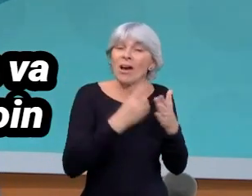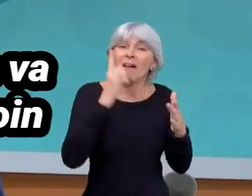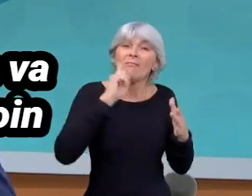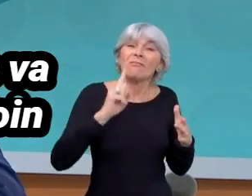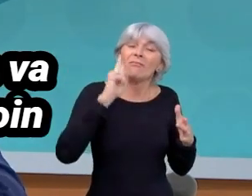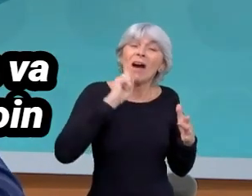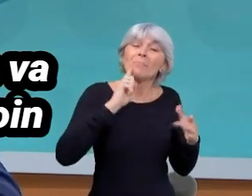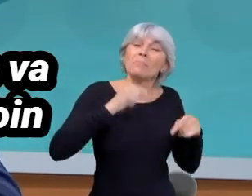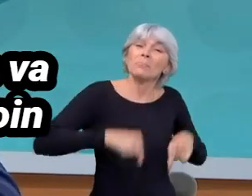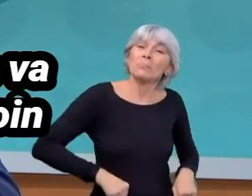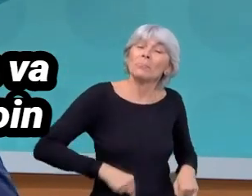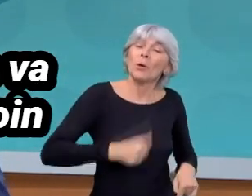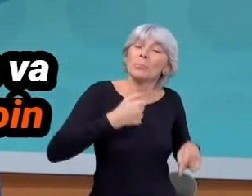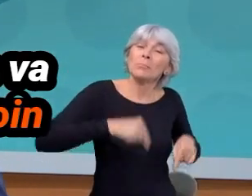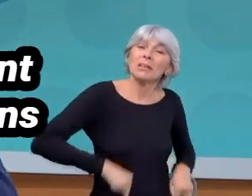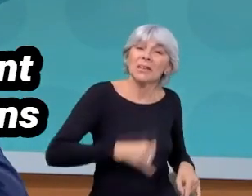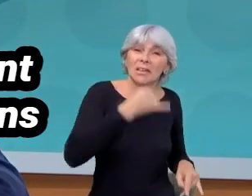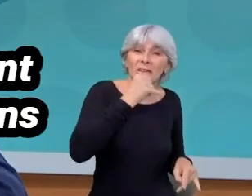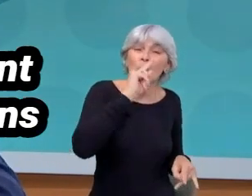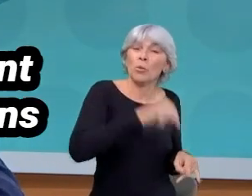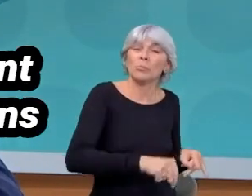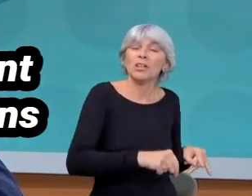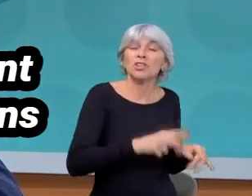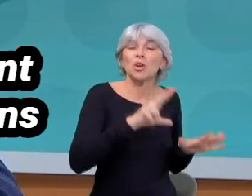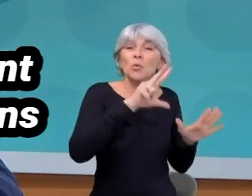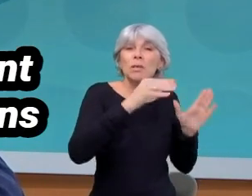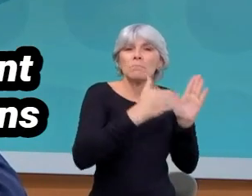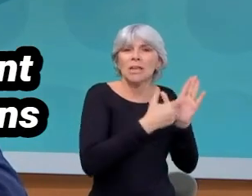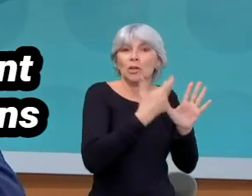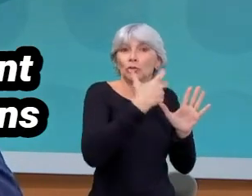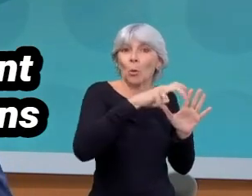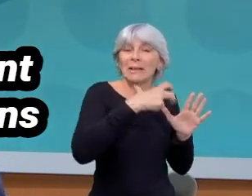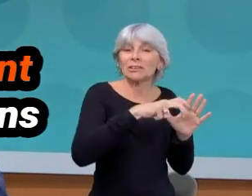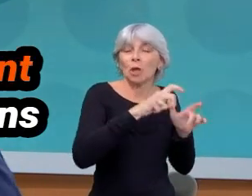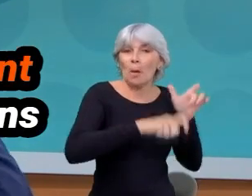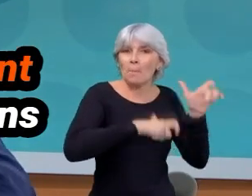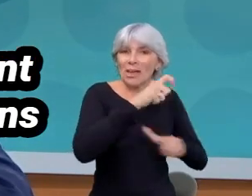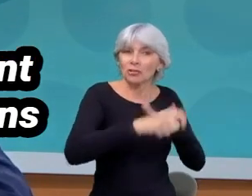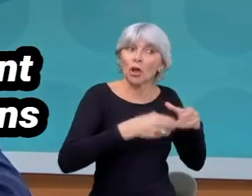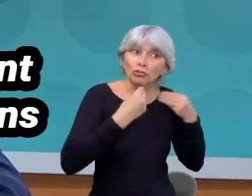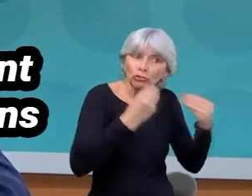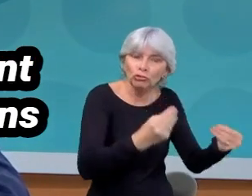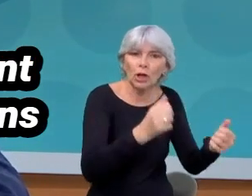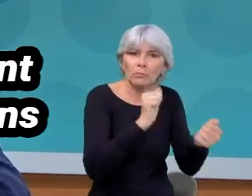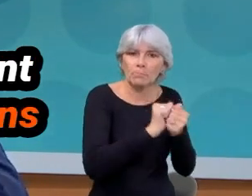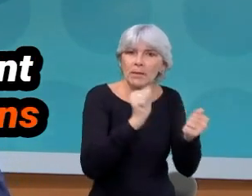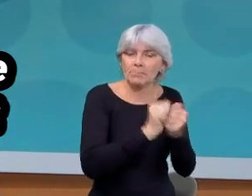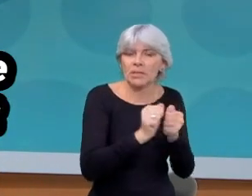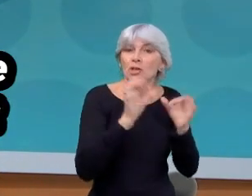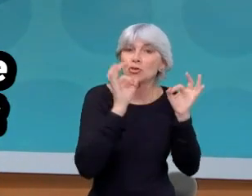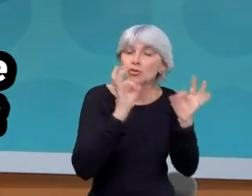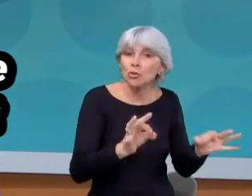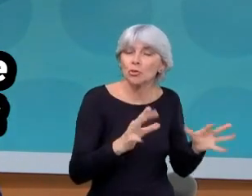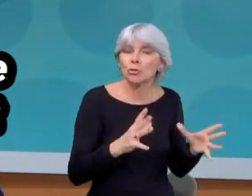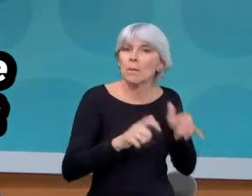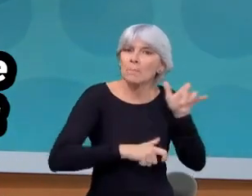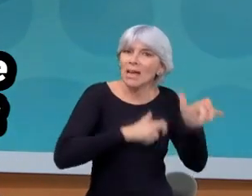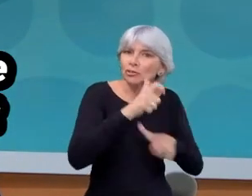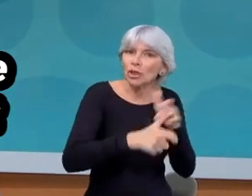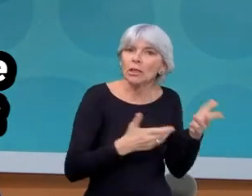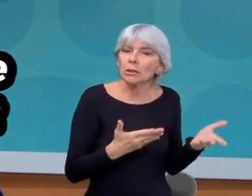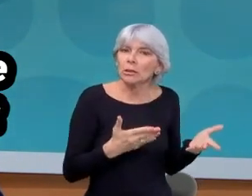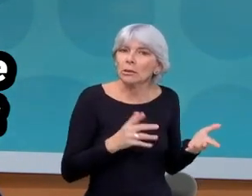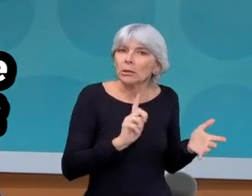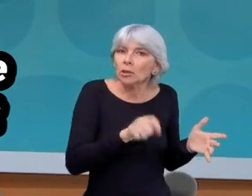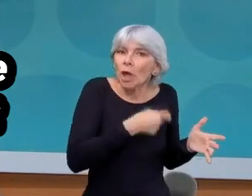va être obligée de régulariser, pas loin de 8 300 personnes, justement sur les métiers en tension, de gens qui ne